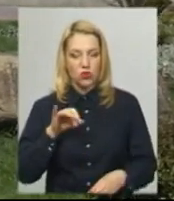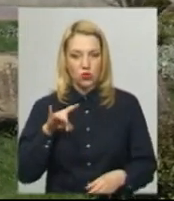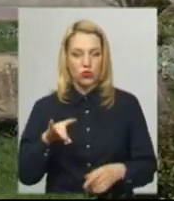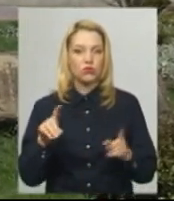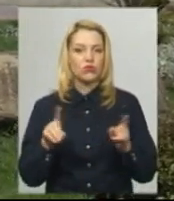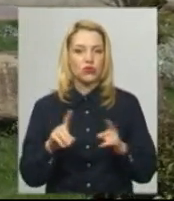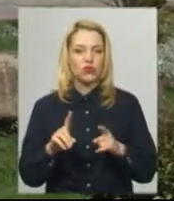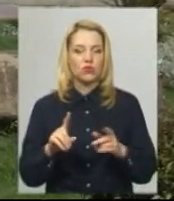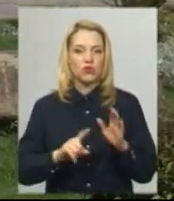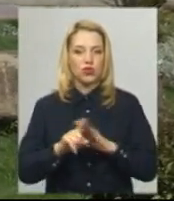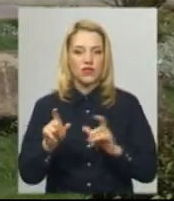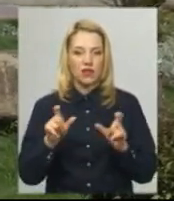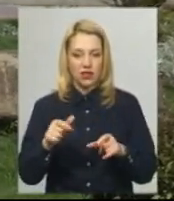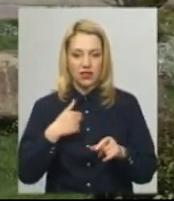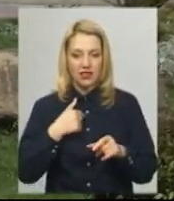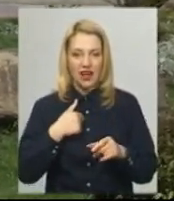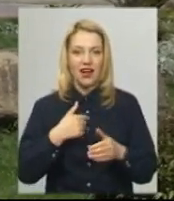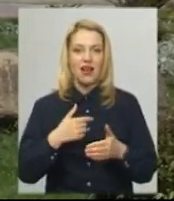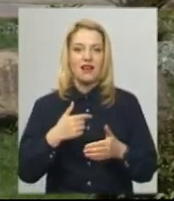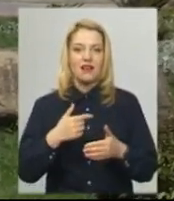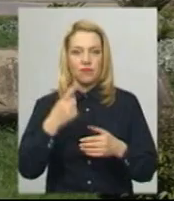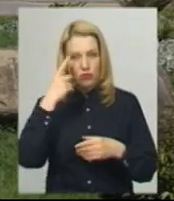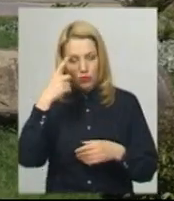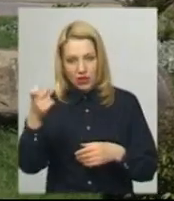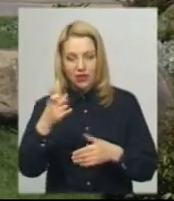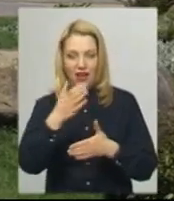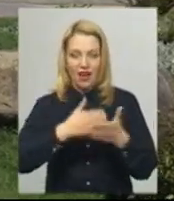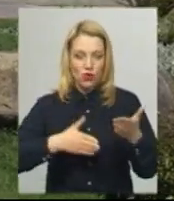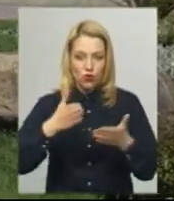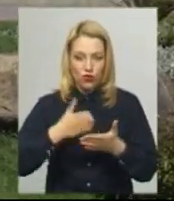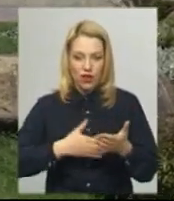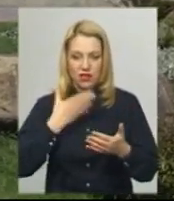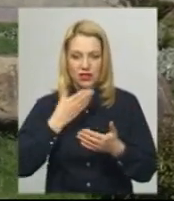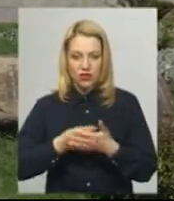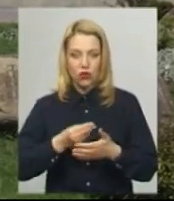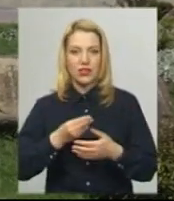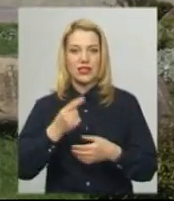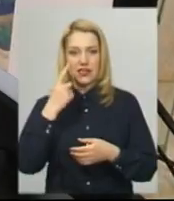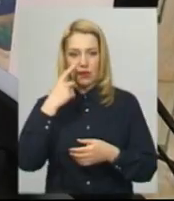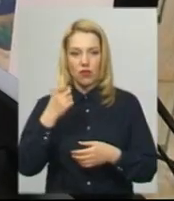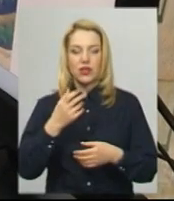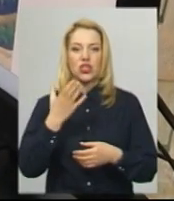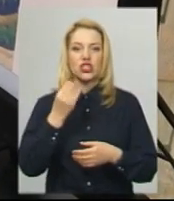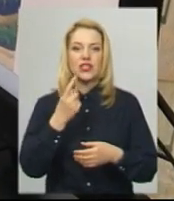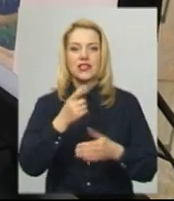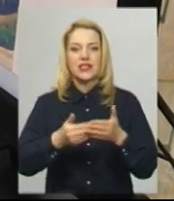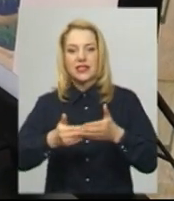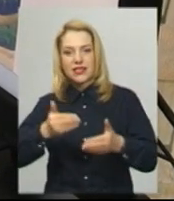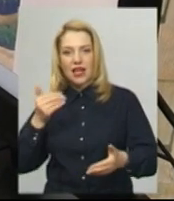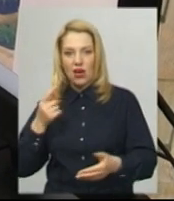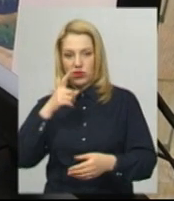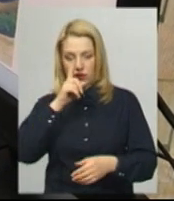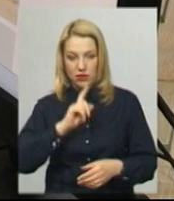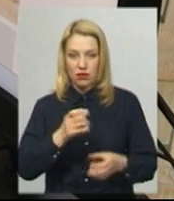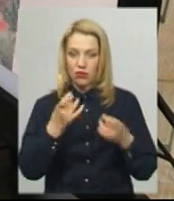аннулювала я своє замовлення ще в березні місяці, тобто за місяць ще до початку туру. Дівчина додає, просто